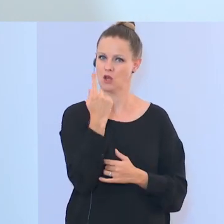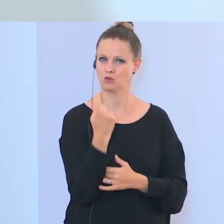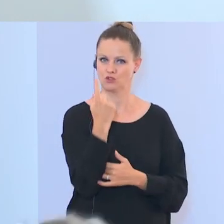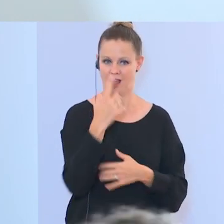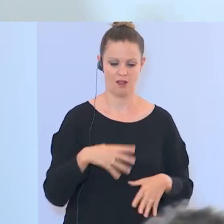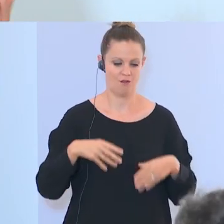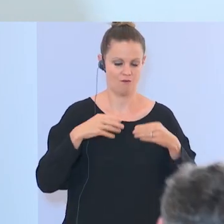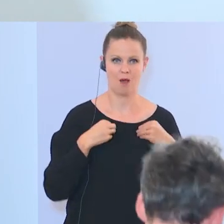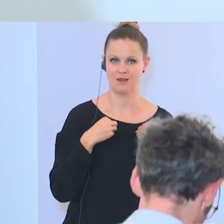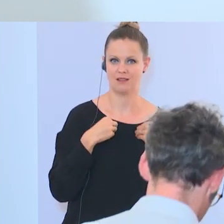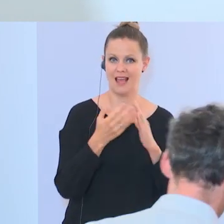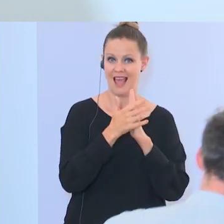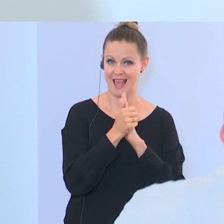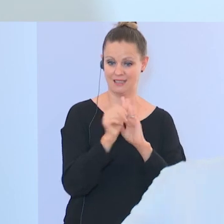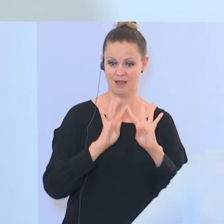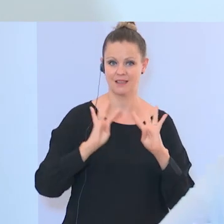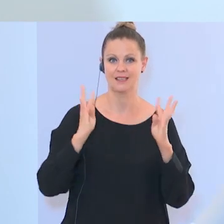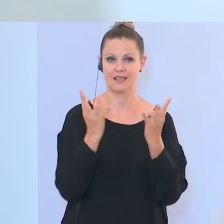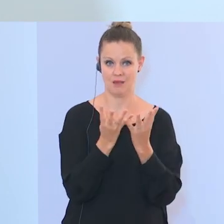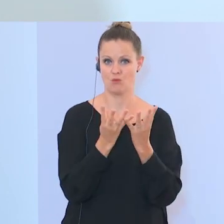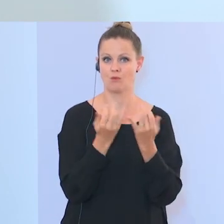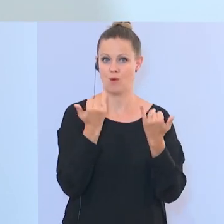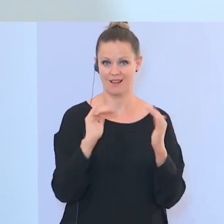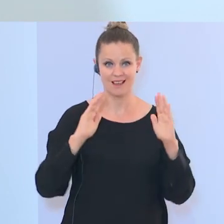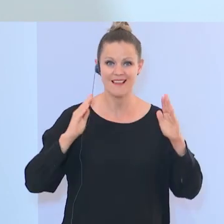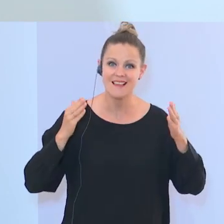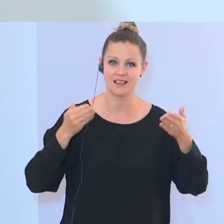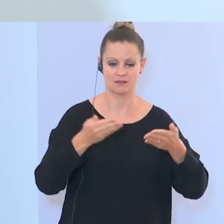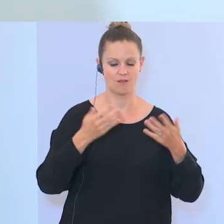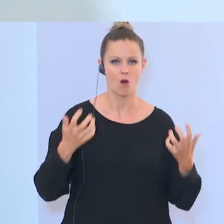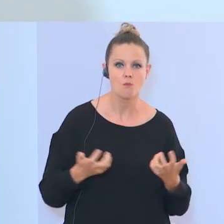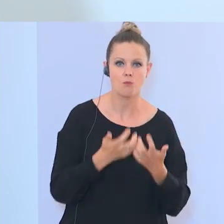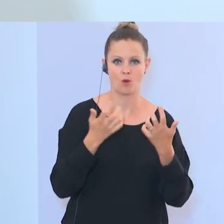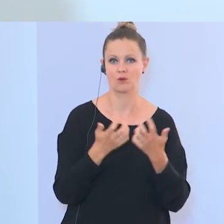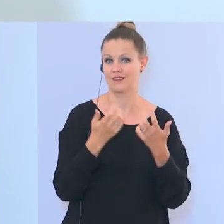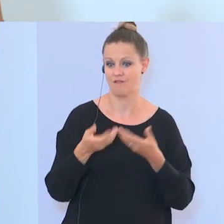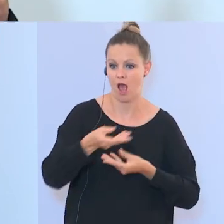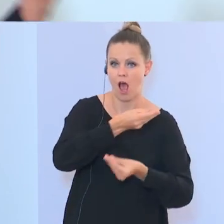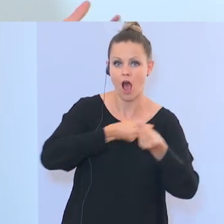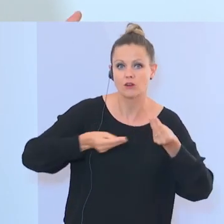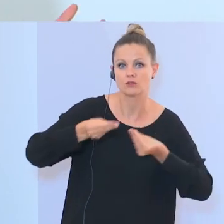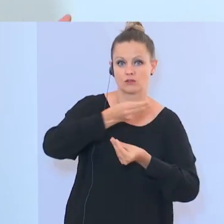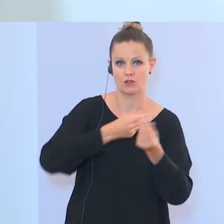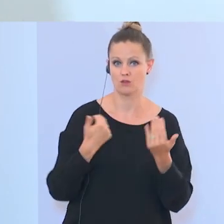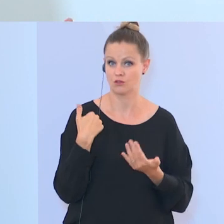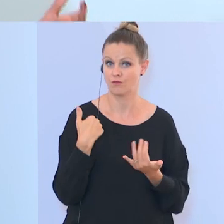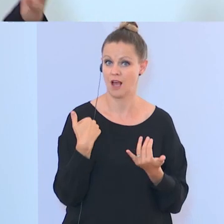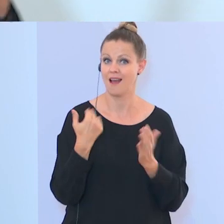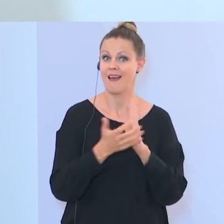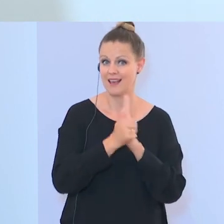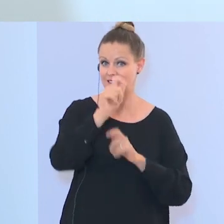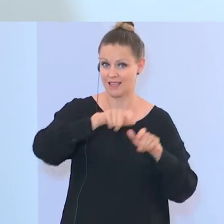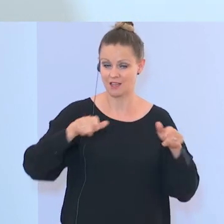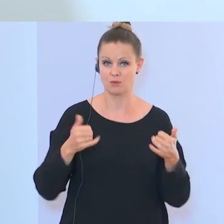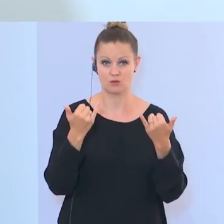Vormittag mit dem Expertengremium, einen sehr intensiven und produktiven Austausch gehabt. Die Expertinnen und Experten haben